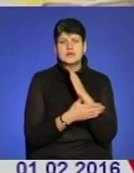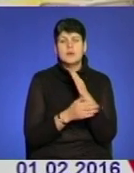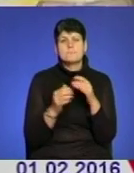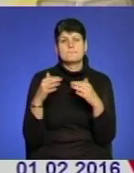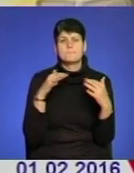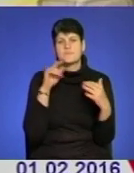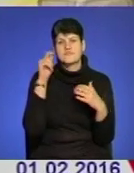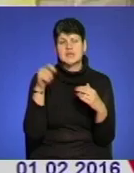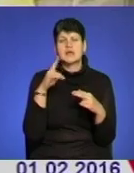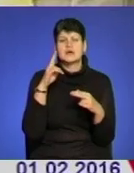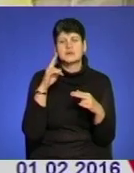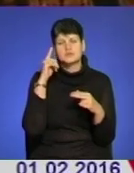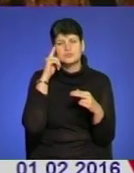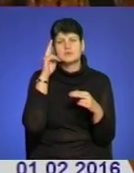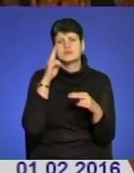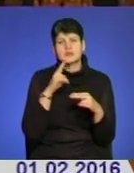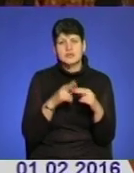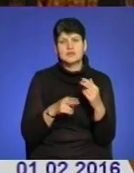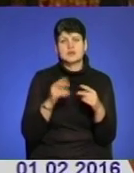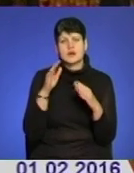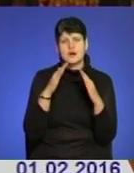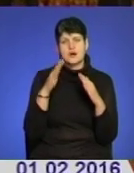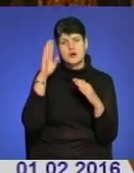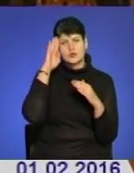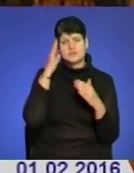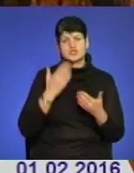дії там закінчаться, а хлопці живими повернуться додому.